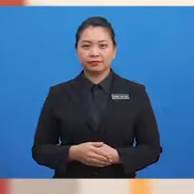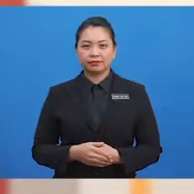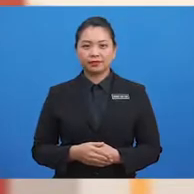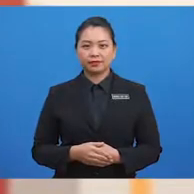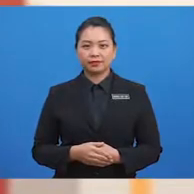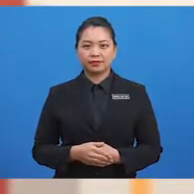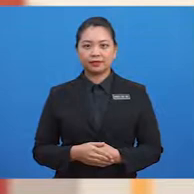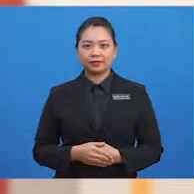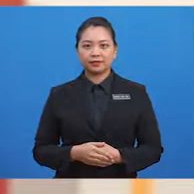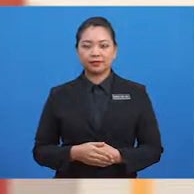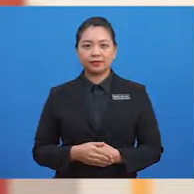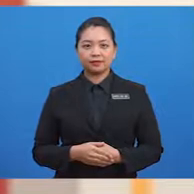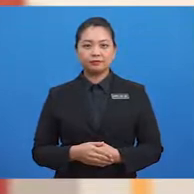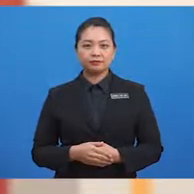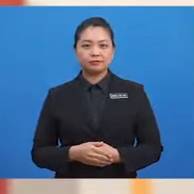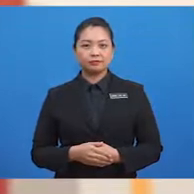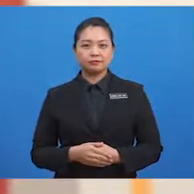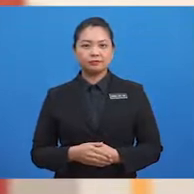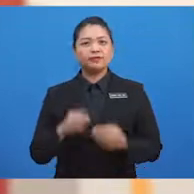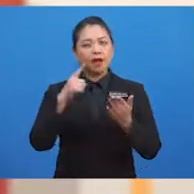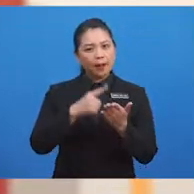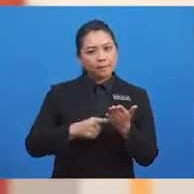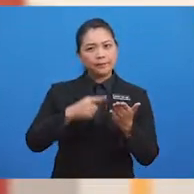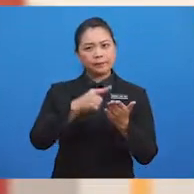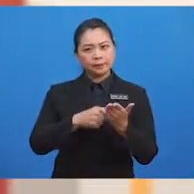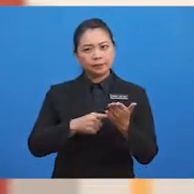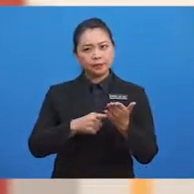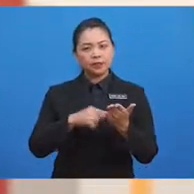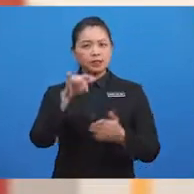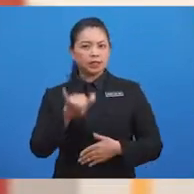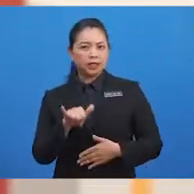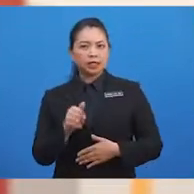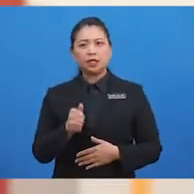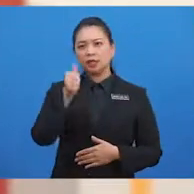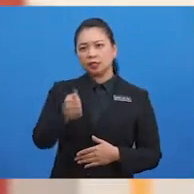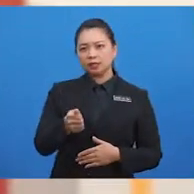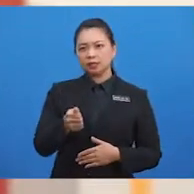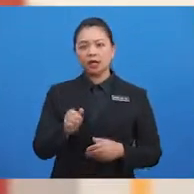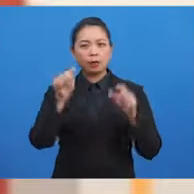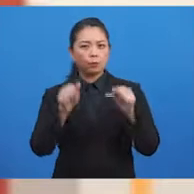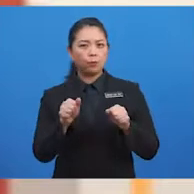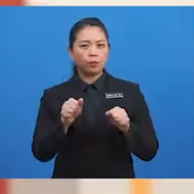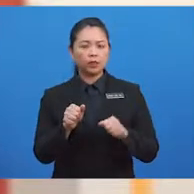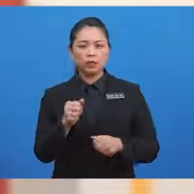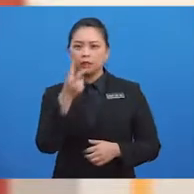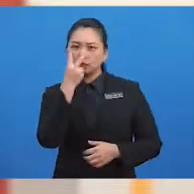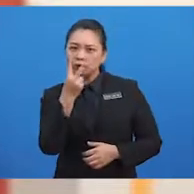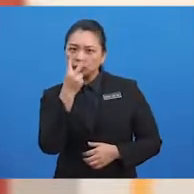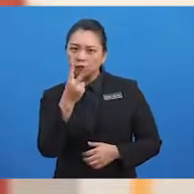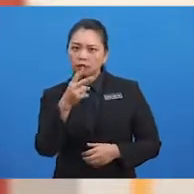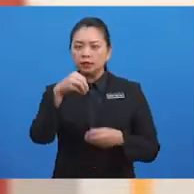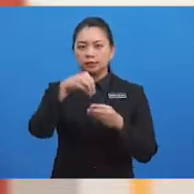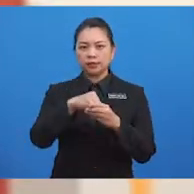Baiklah murid-murid, apakah yang anda boleh perhatikan dalam